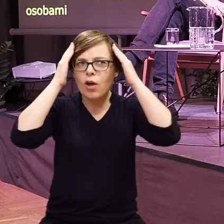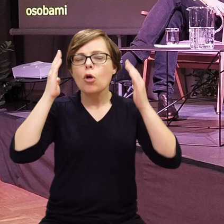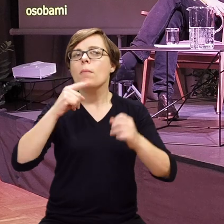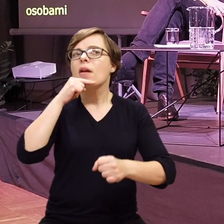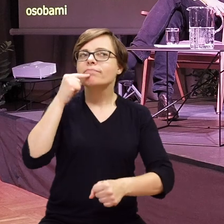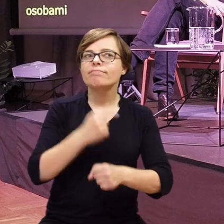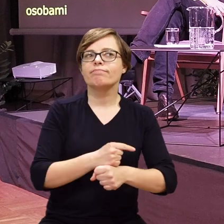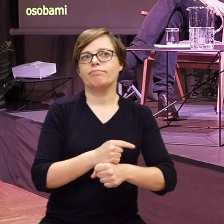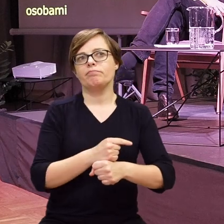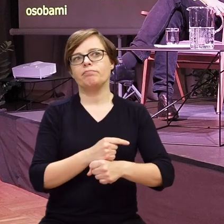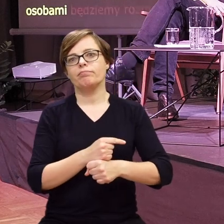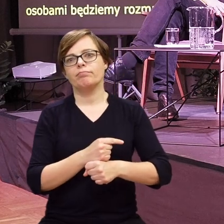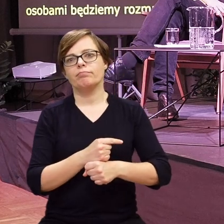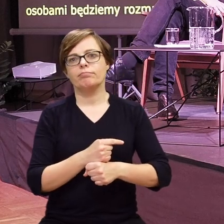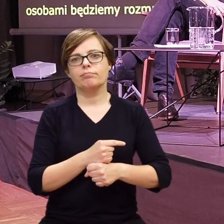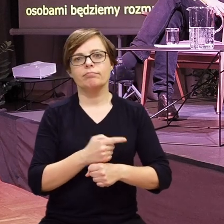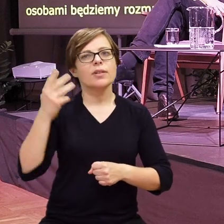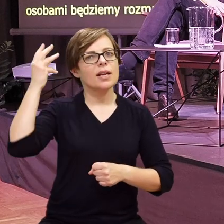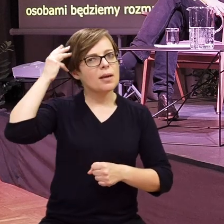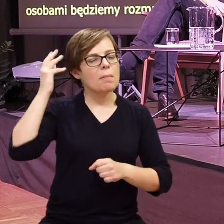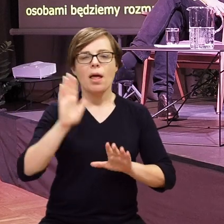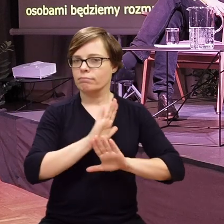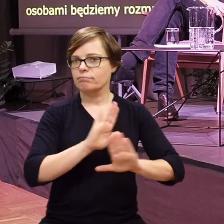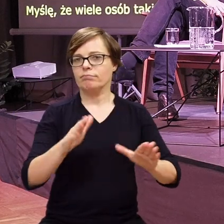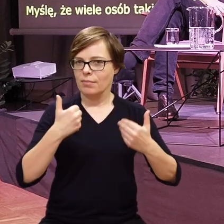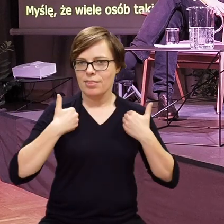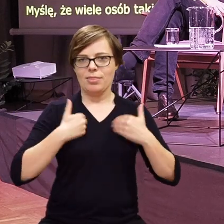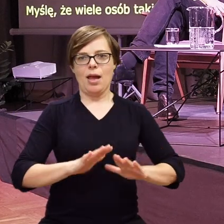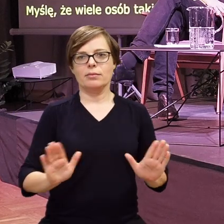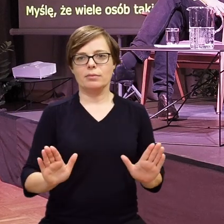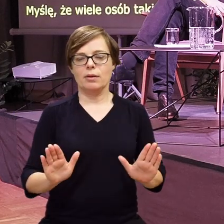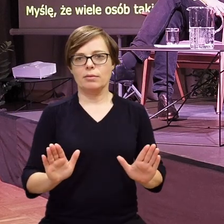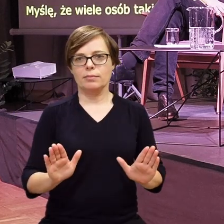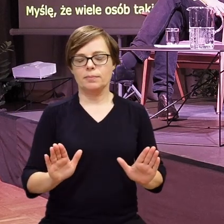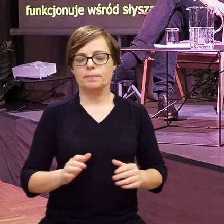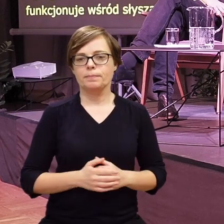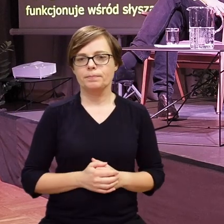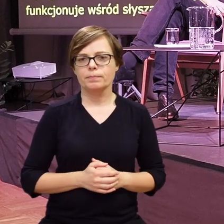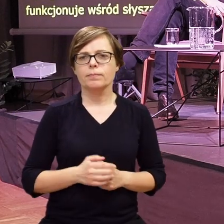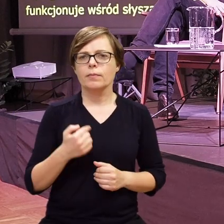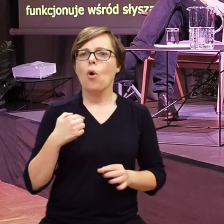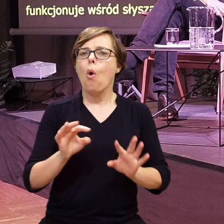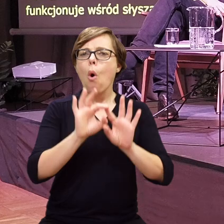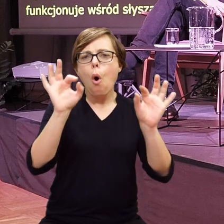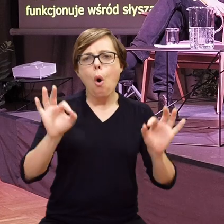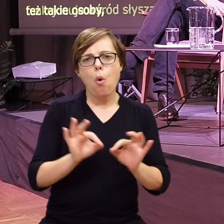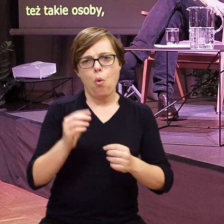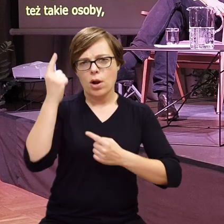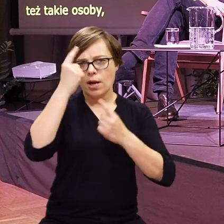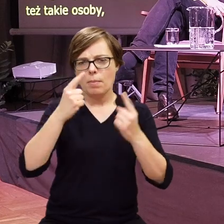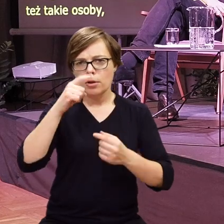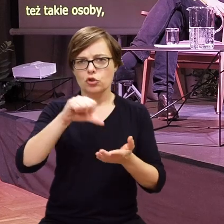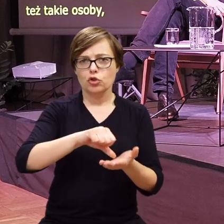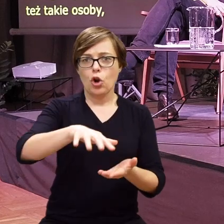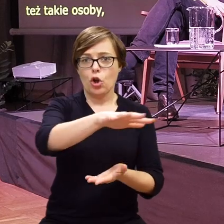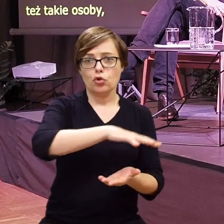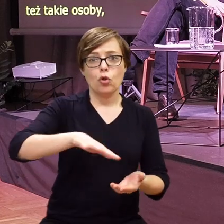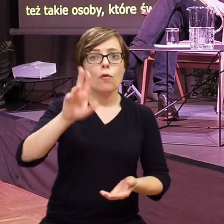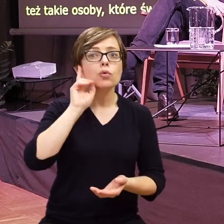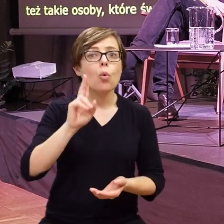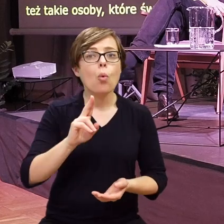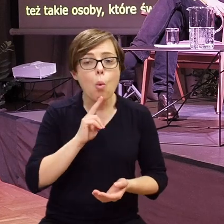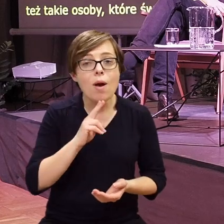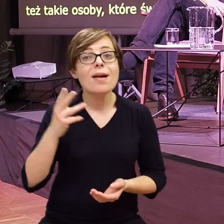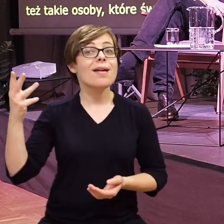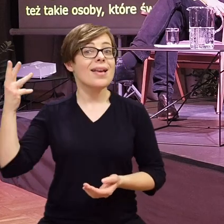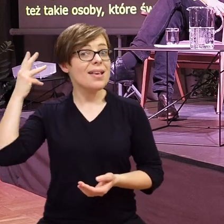świadomie na to, żeby przejść taką operację. W ogóle myślę, że implant w środowisku osób głuchych to jest bardzo